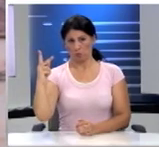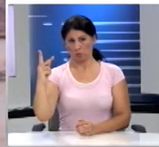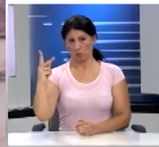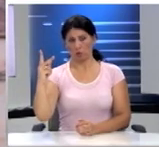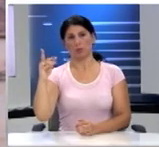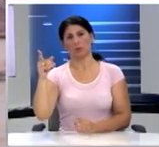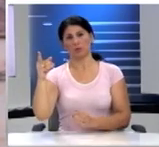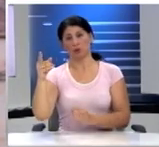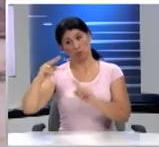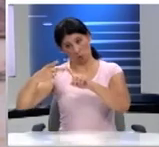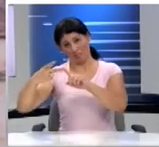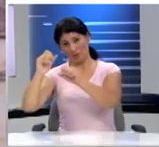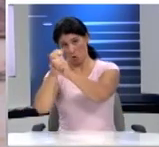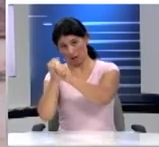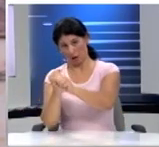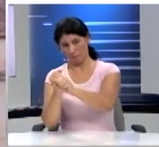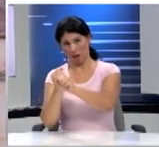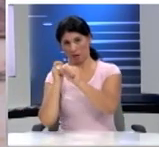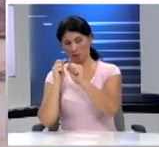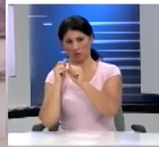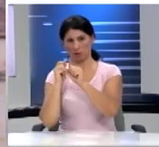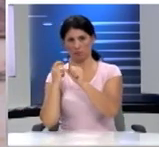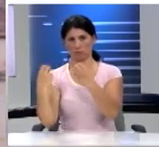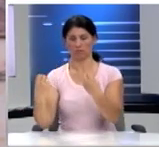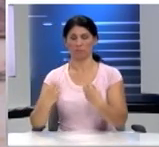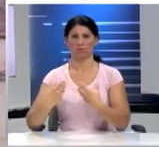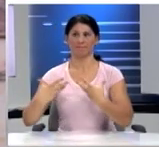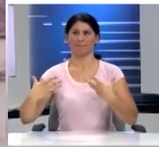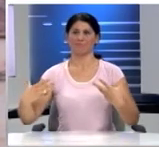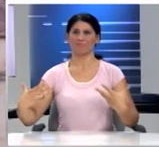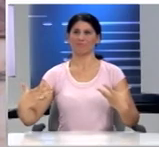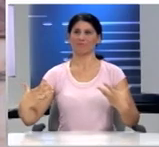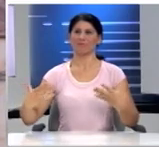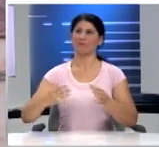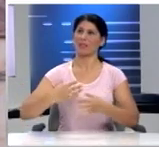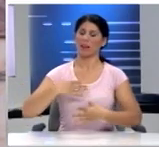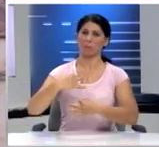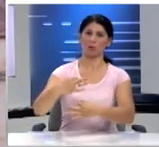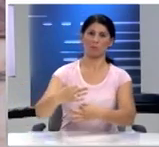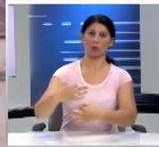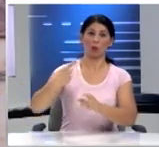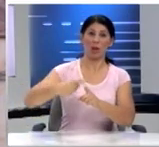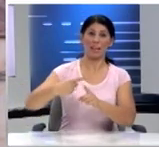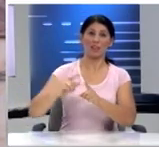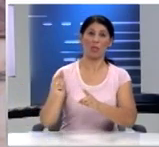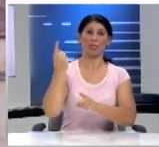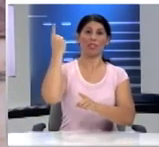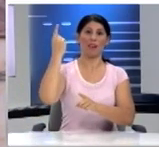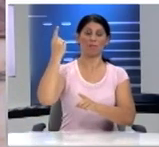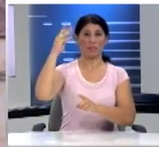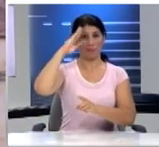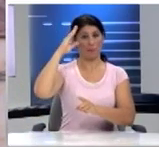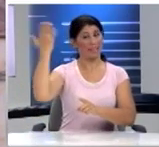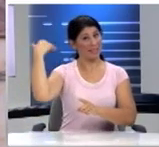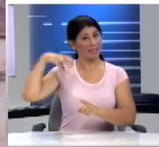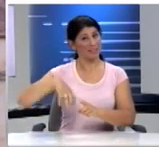χαρτιού που σας έδωσα Ο φεγκοβόλος πρεσβευτής Του ελληνικού θαύματος Της Ηνωμένες Πολιτείες Την εποχή εκείνη είχε